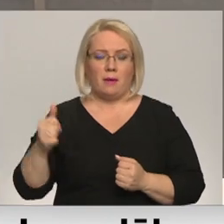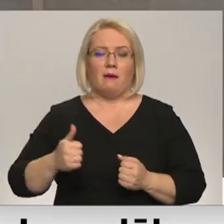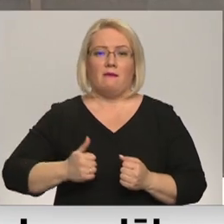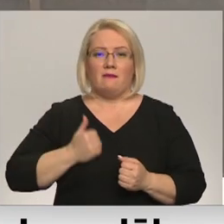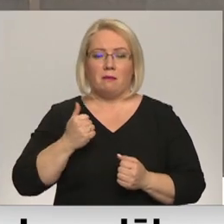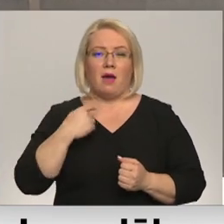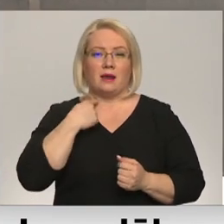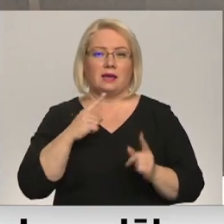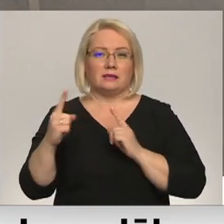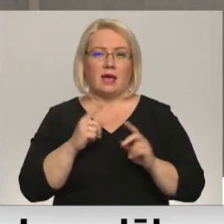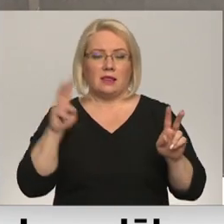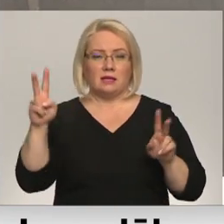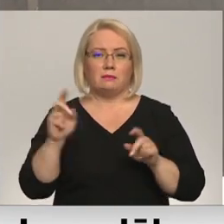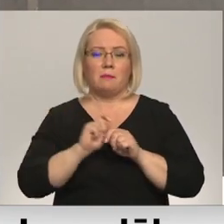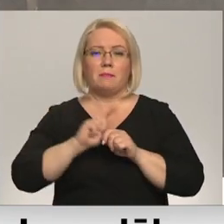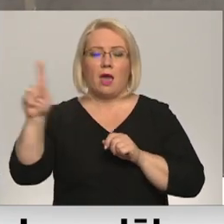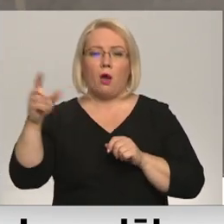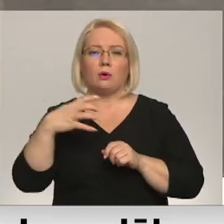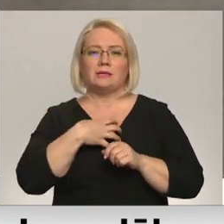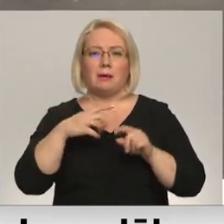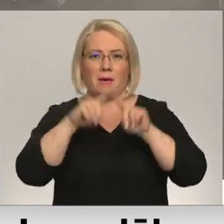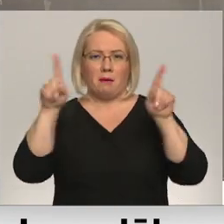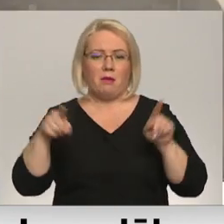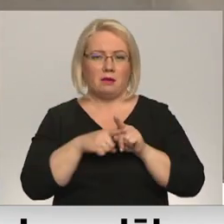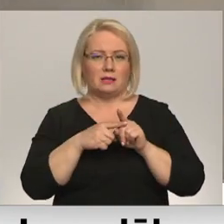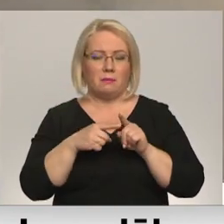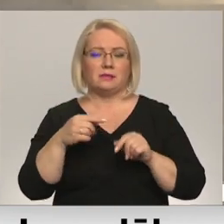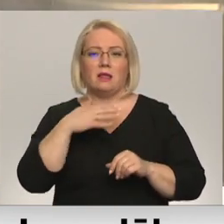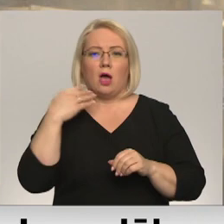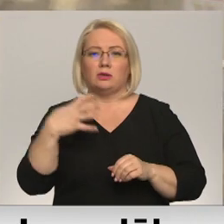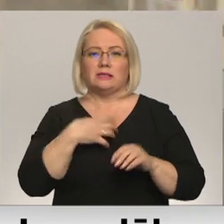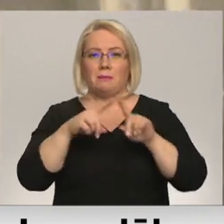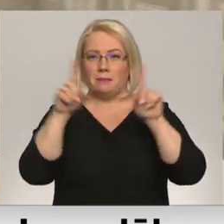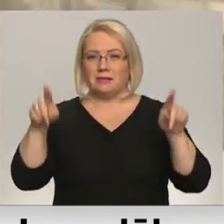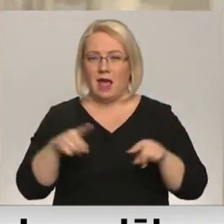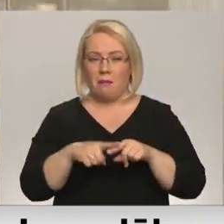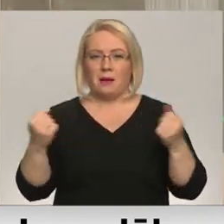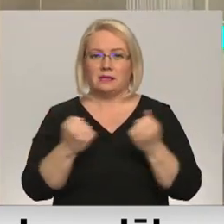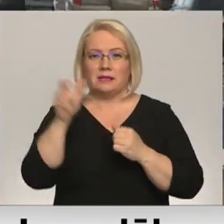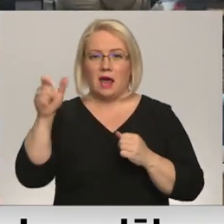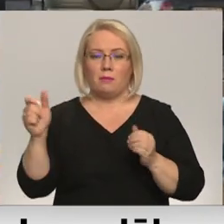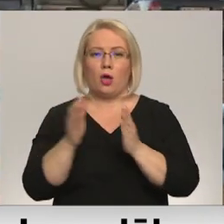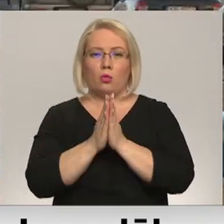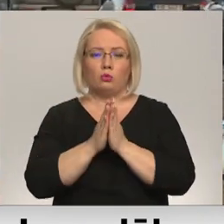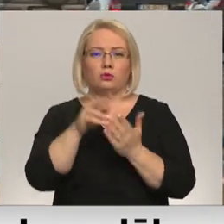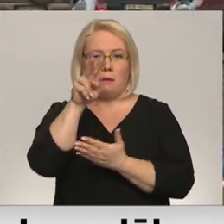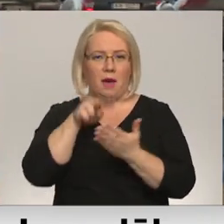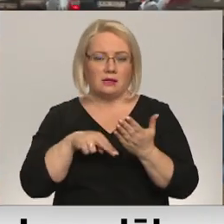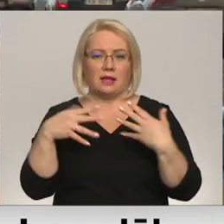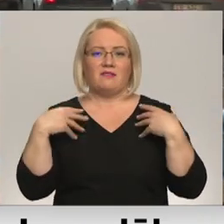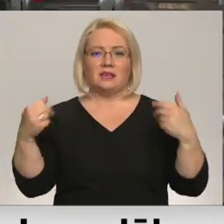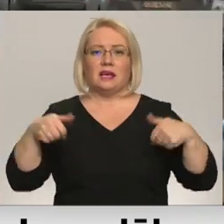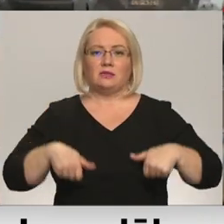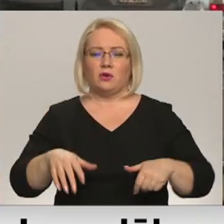Rīgas satiksme pieauga izņemto slimības lapu skaidrs. Vairākas slimības lapas uzņēmums lūdza pārskatīt Veselības inspekcijai,